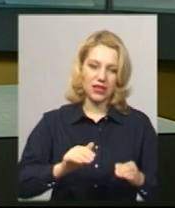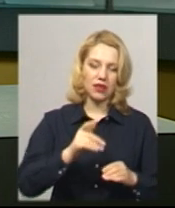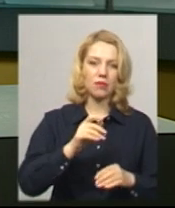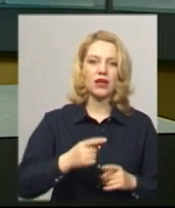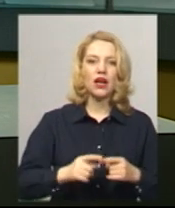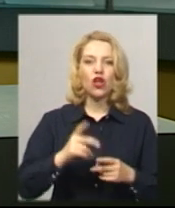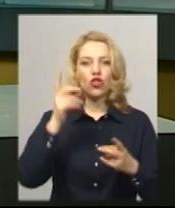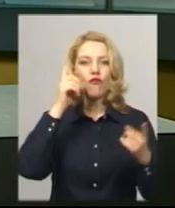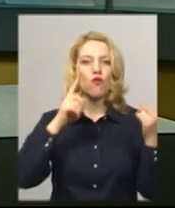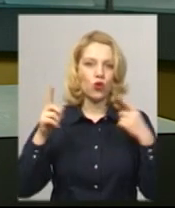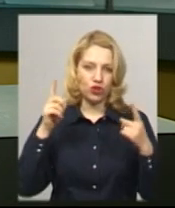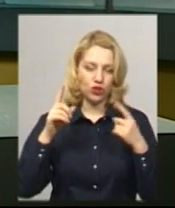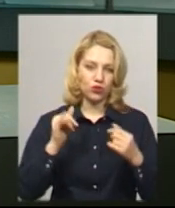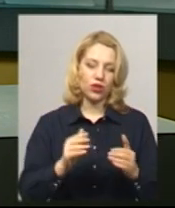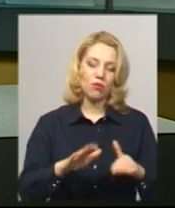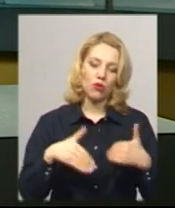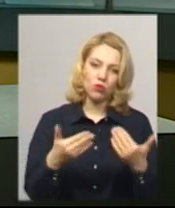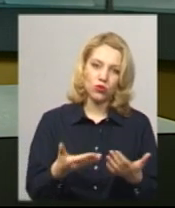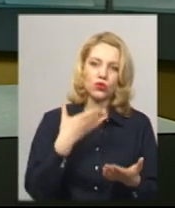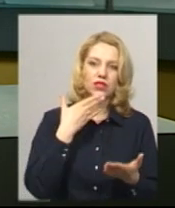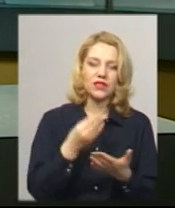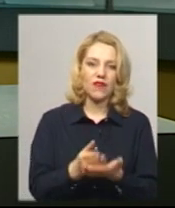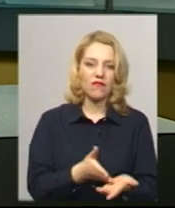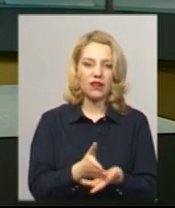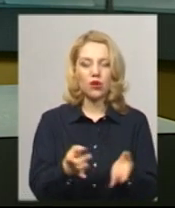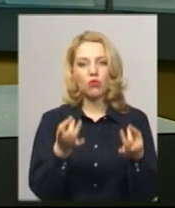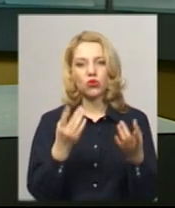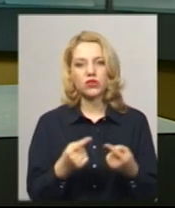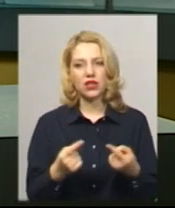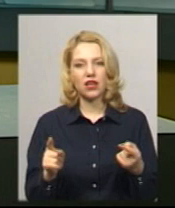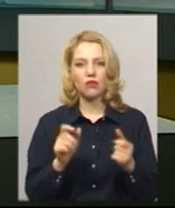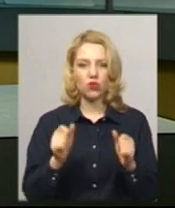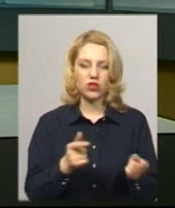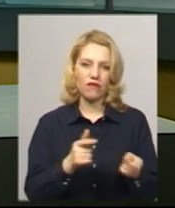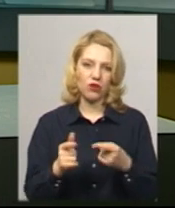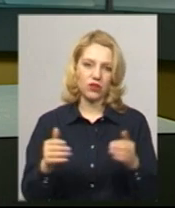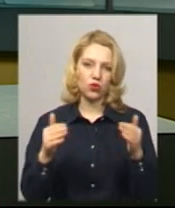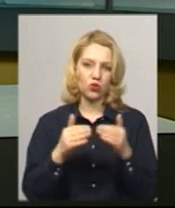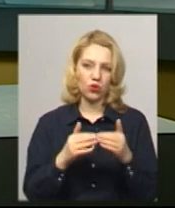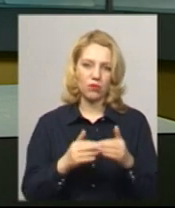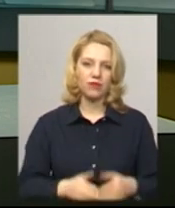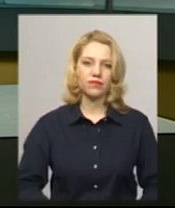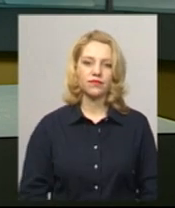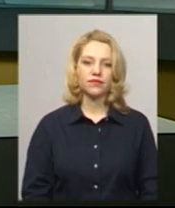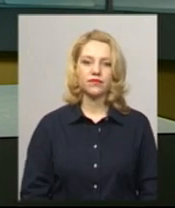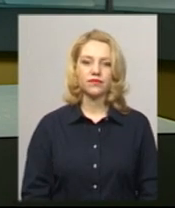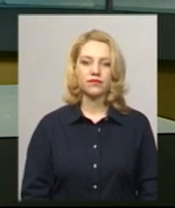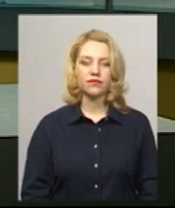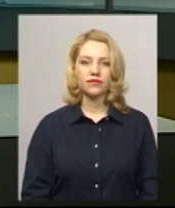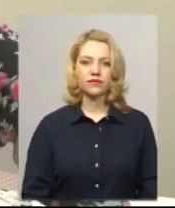карантину творчістю. Та пропонує свій варіант простих речей, які можна виготовити вдома із доступних матеріалів.